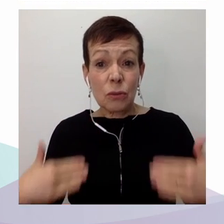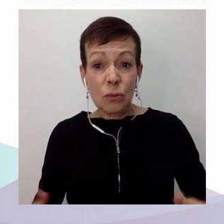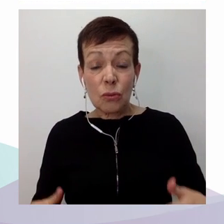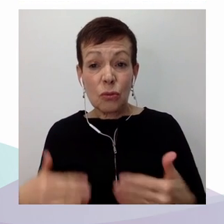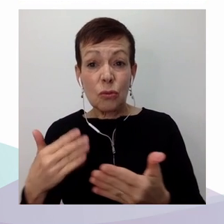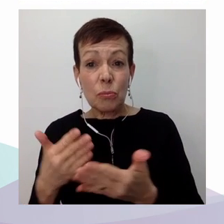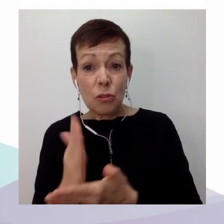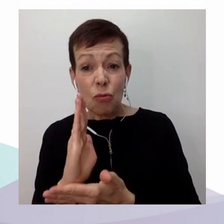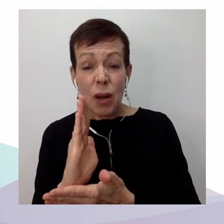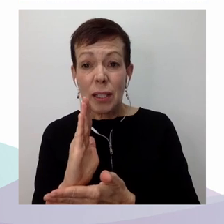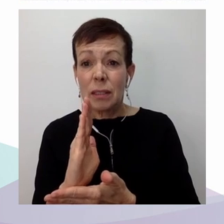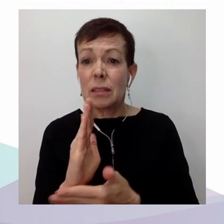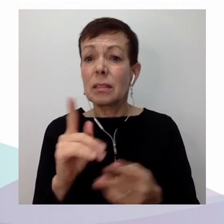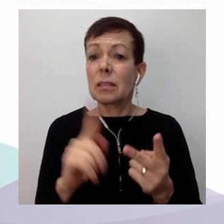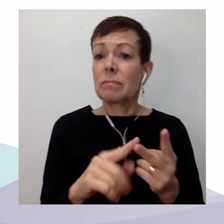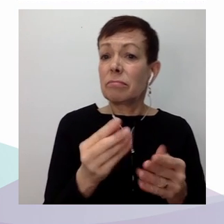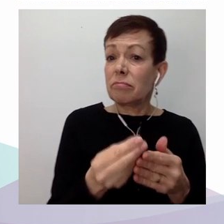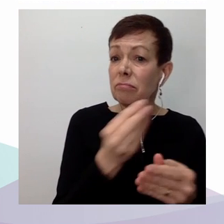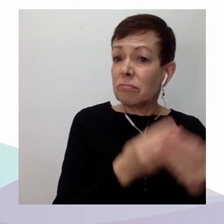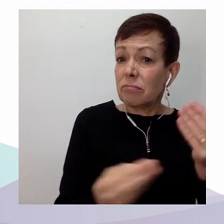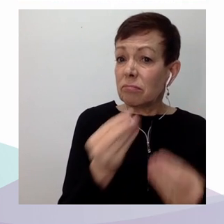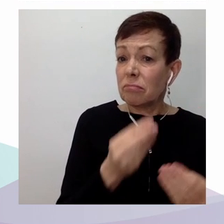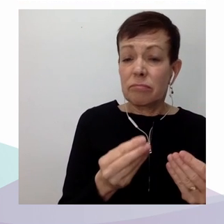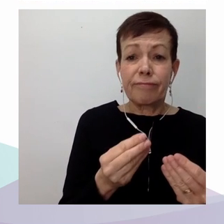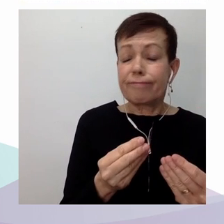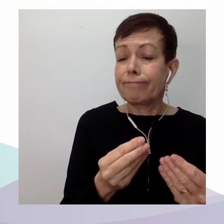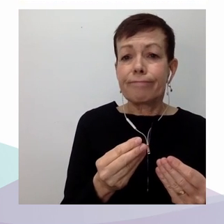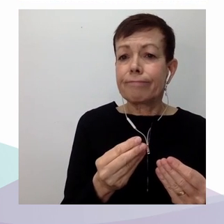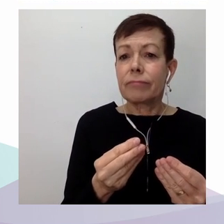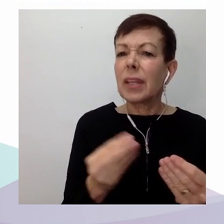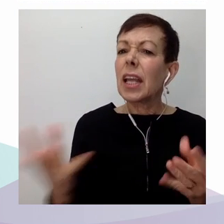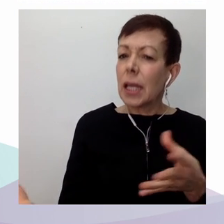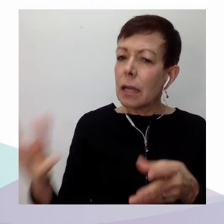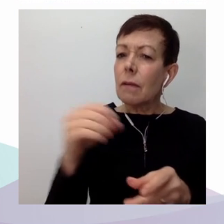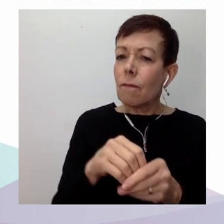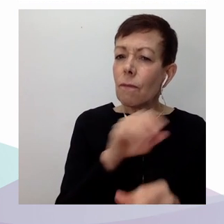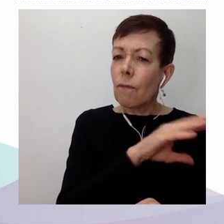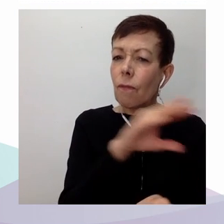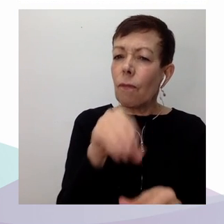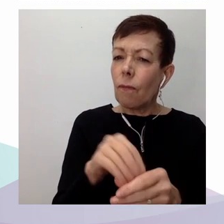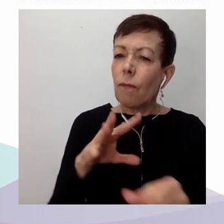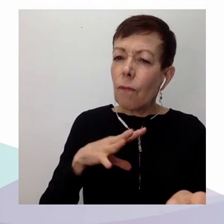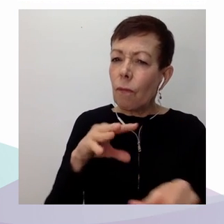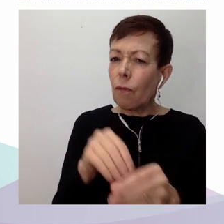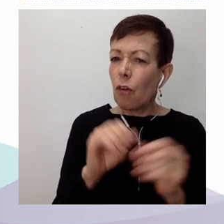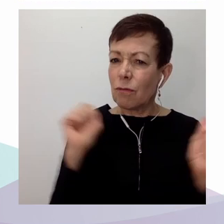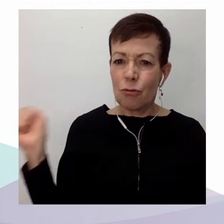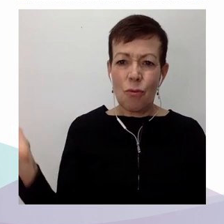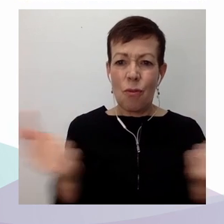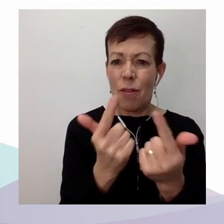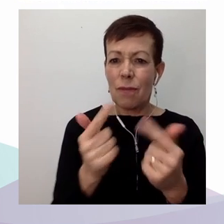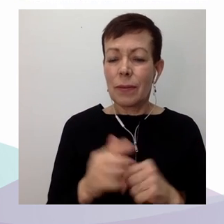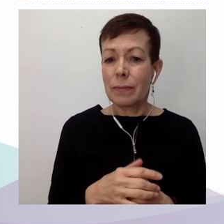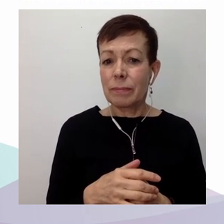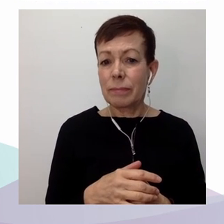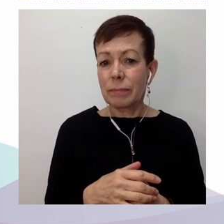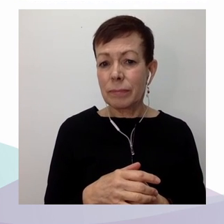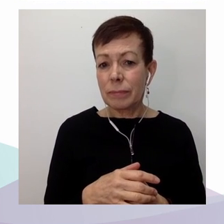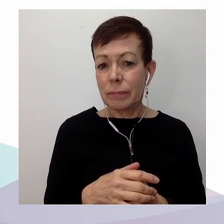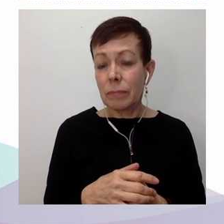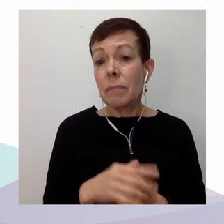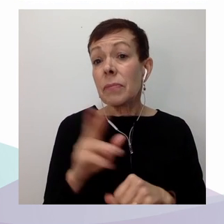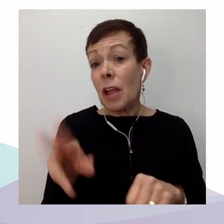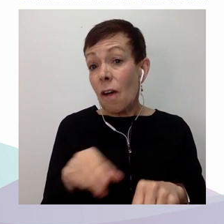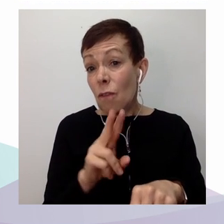engage toutes et tous. Bien sûr, l'État, et quand je parle de l'État, j'entends ici le pouvoir législatif, le